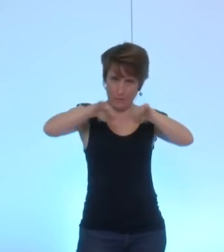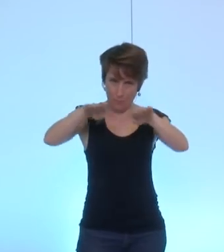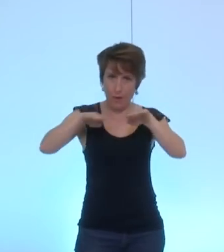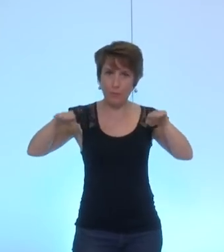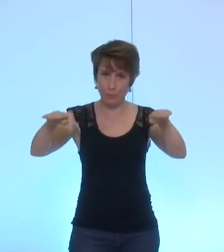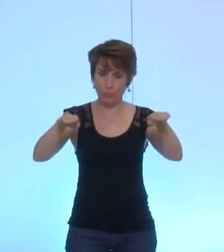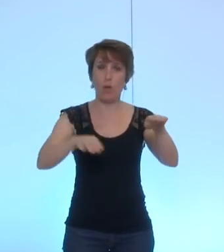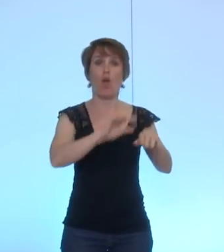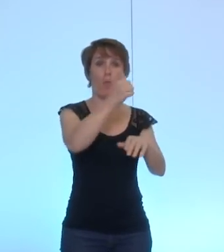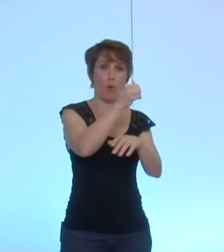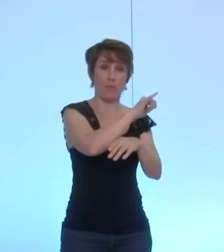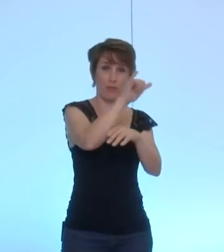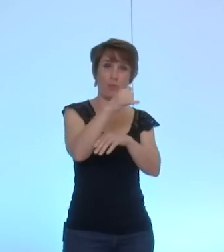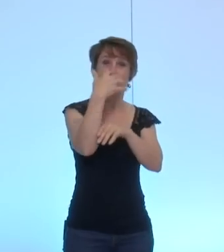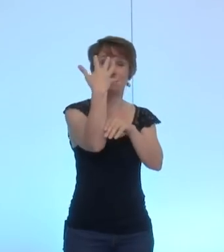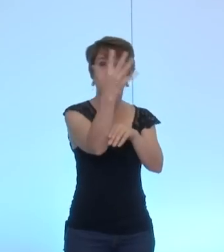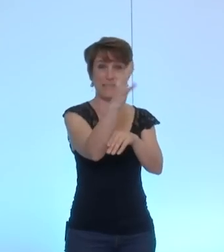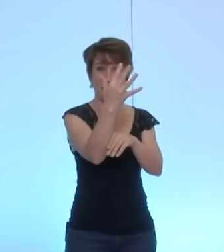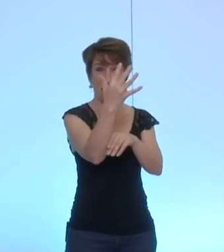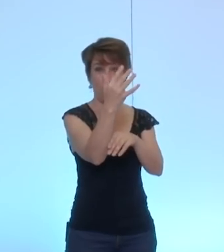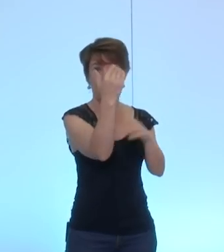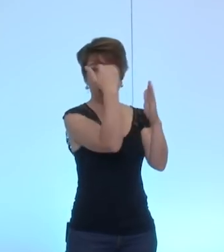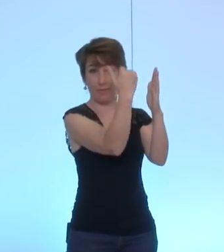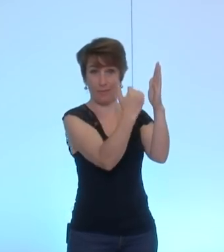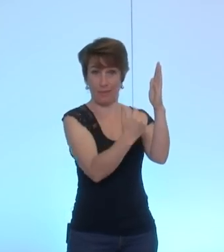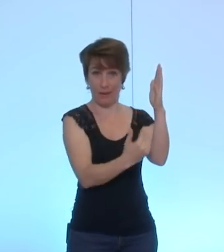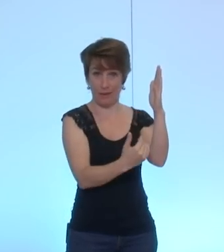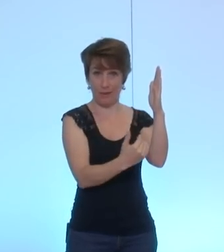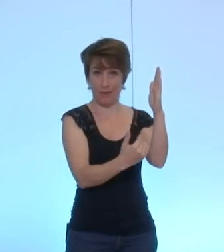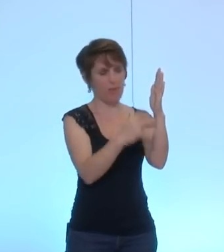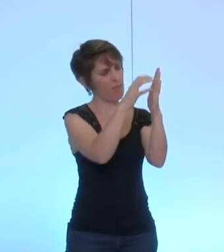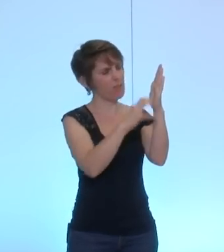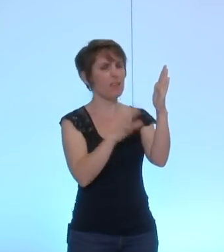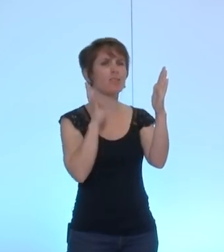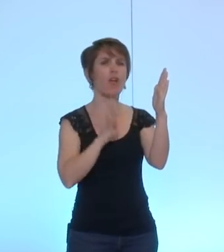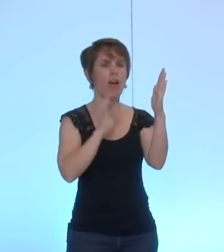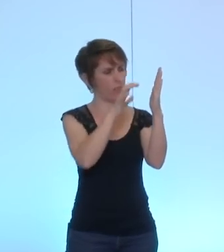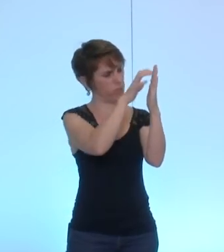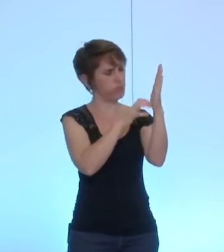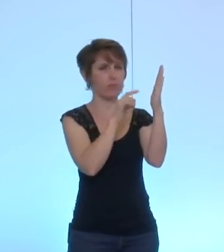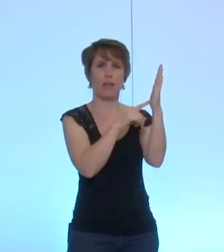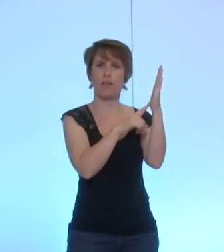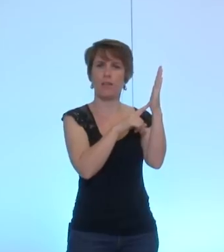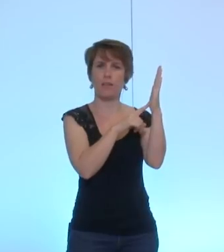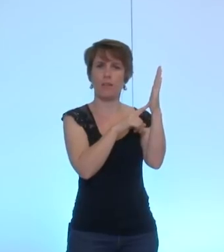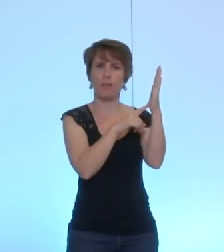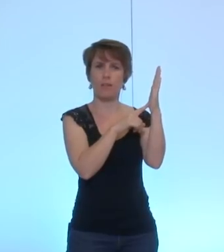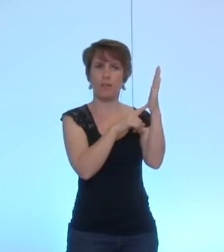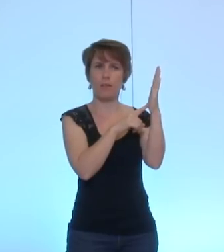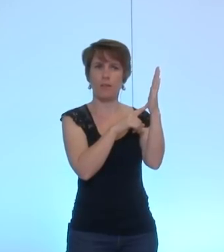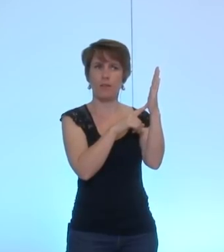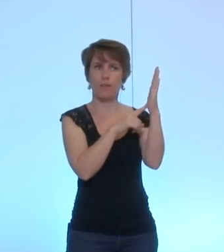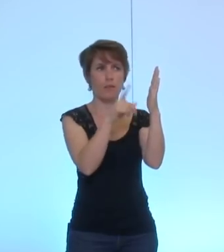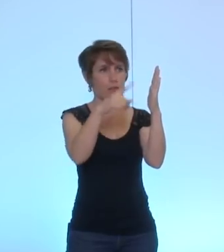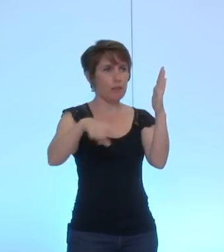dans les 5 premiers tirés du gras de cette délibération qui